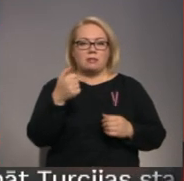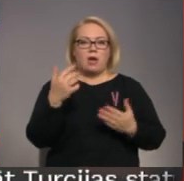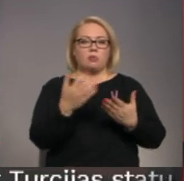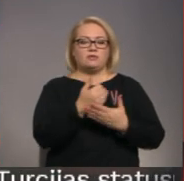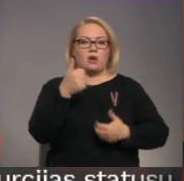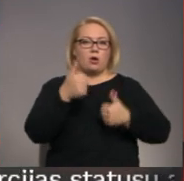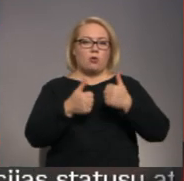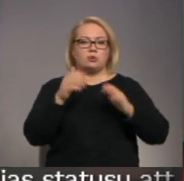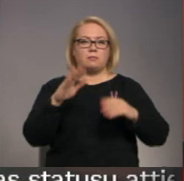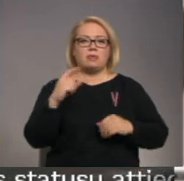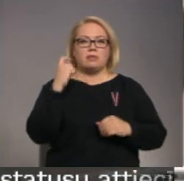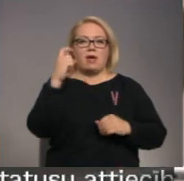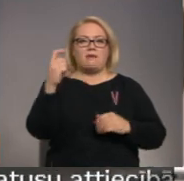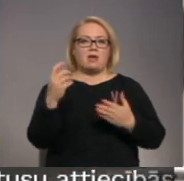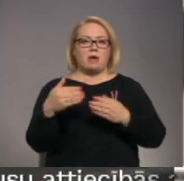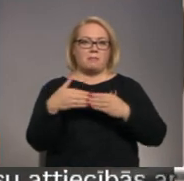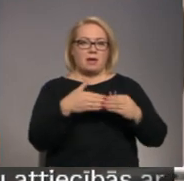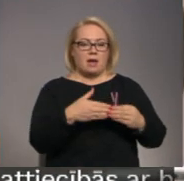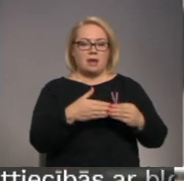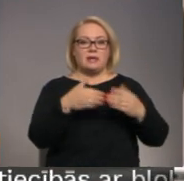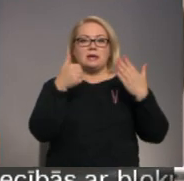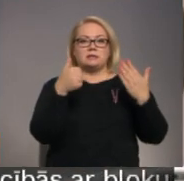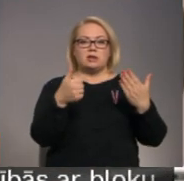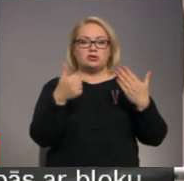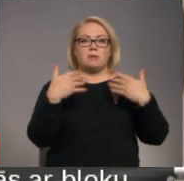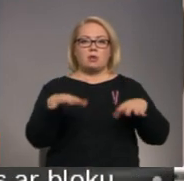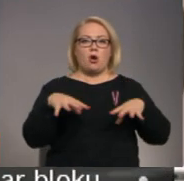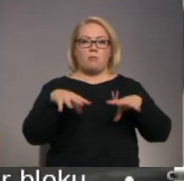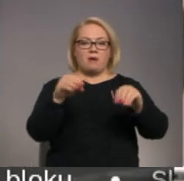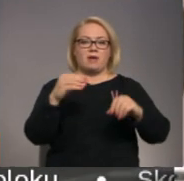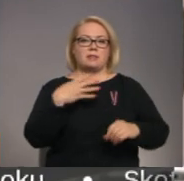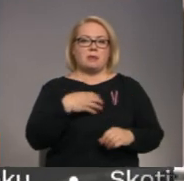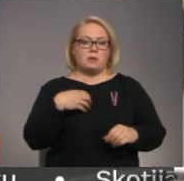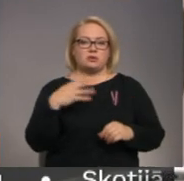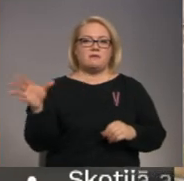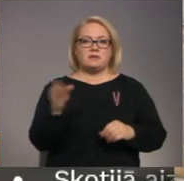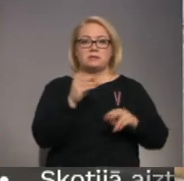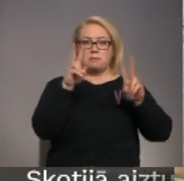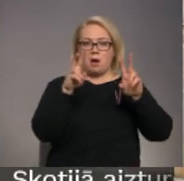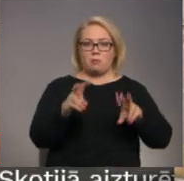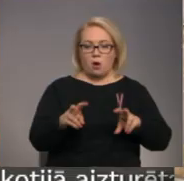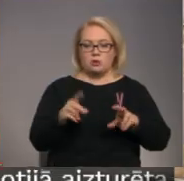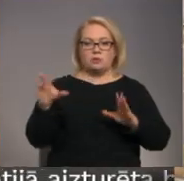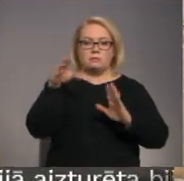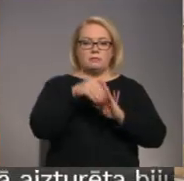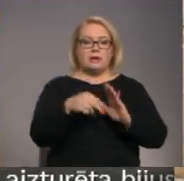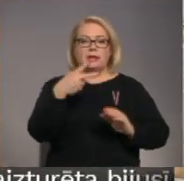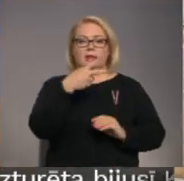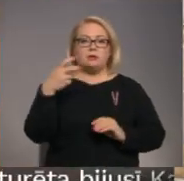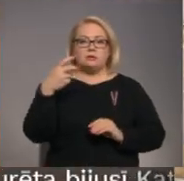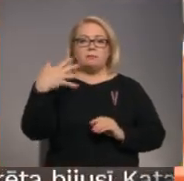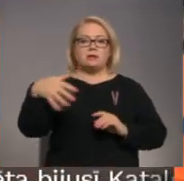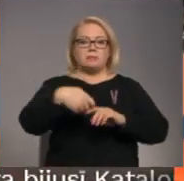konkursu par tramvaju piegādi. Sešiem no tiem jau ir paveiktas visas nepieciešamās pārbaudes, to starp 250